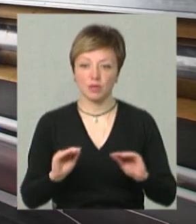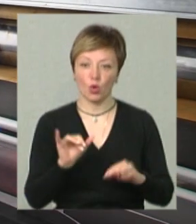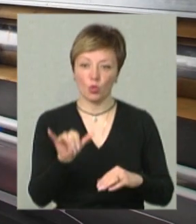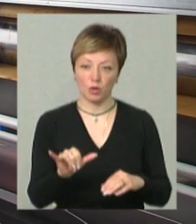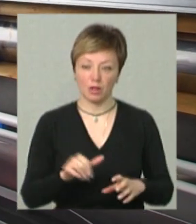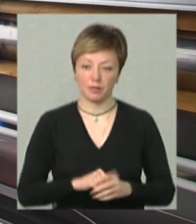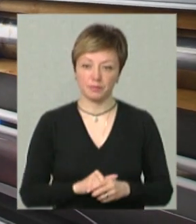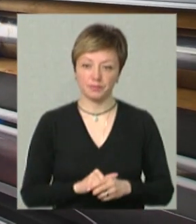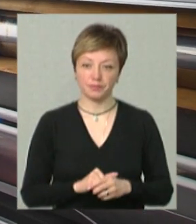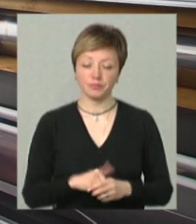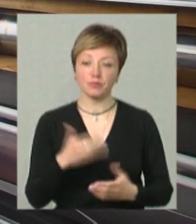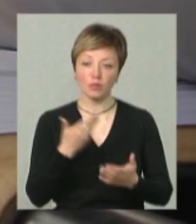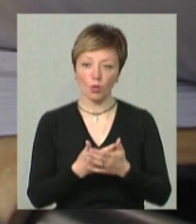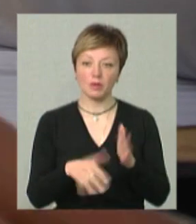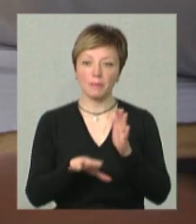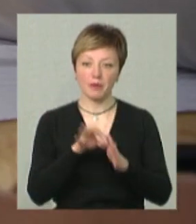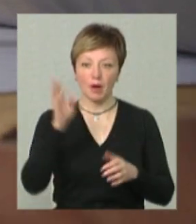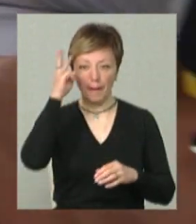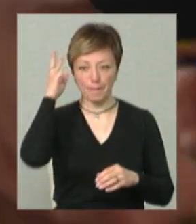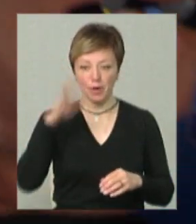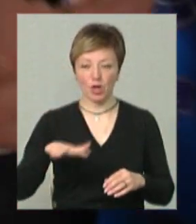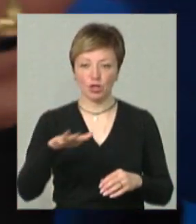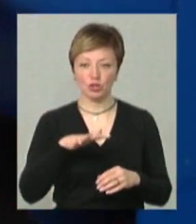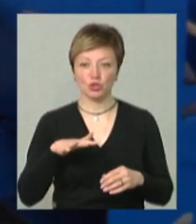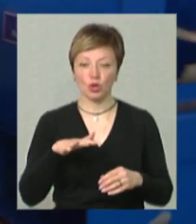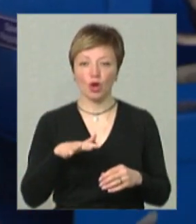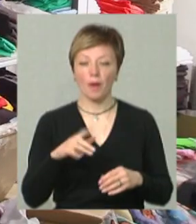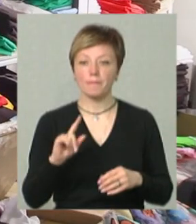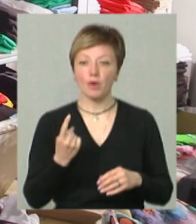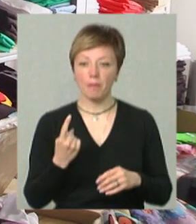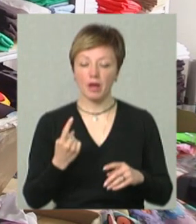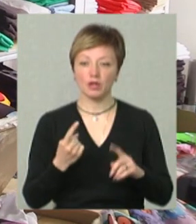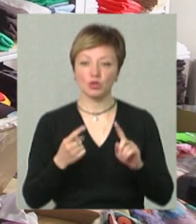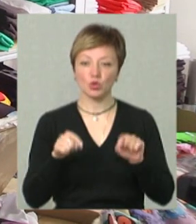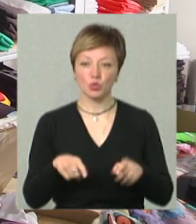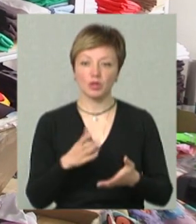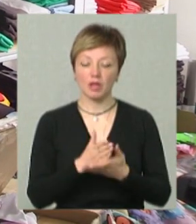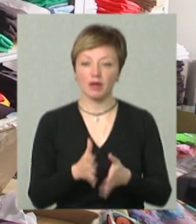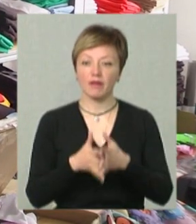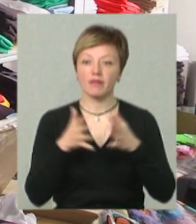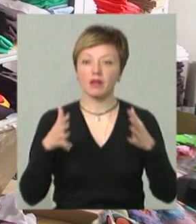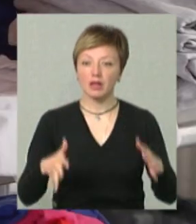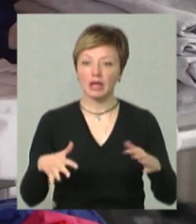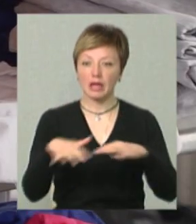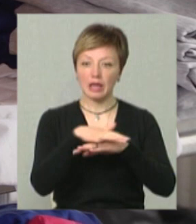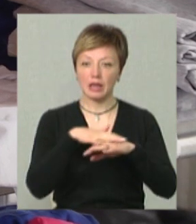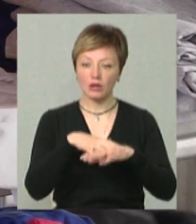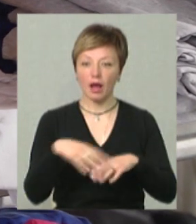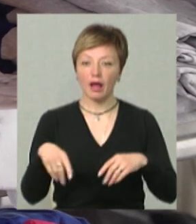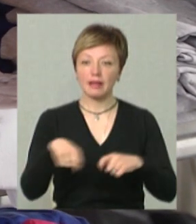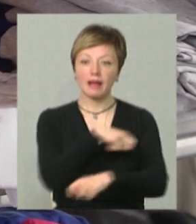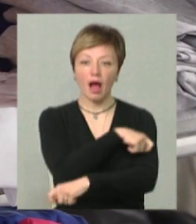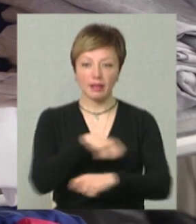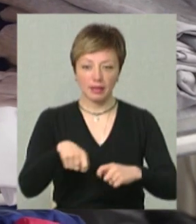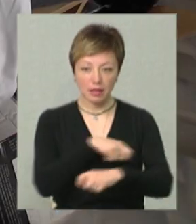у них. Ось ми вибрали Хмельниччину. По-перше, тут є великий ринок тканини, по-друге,